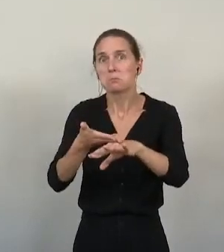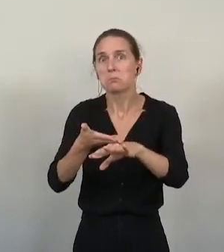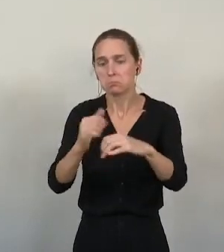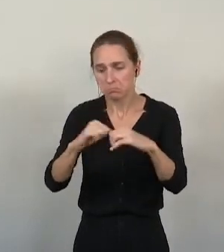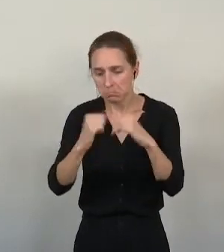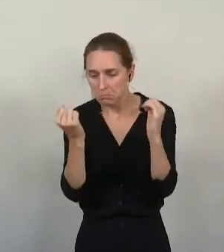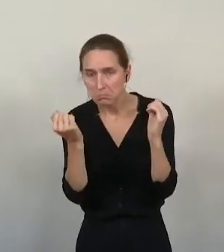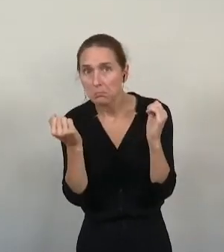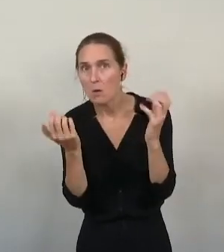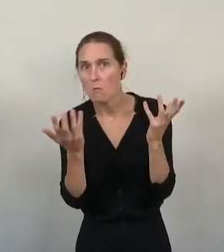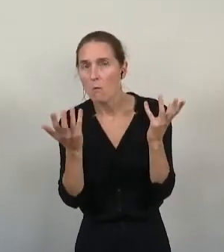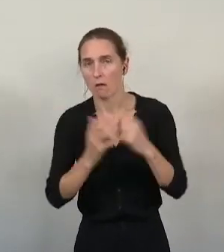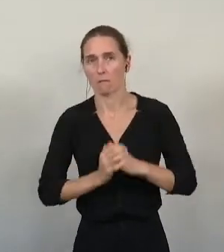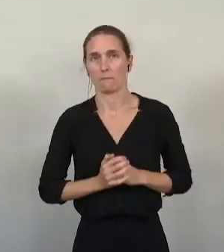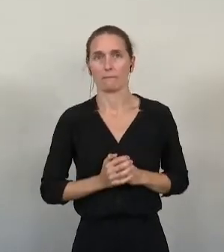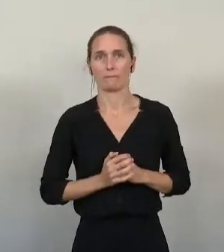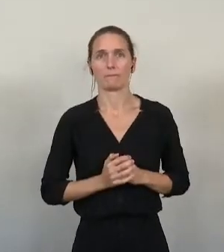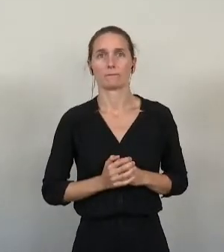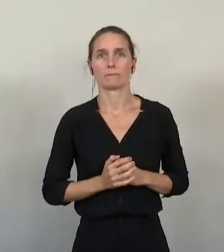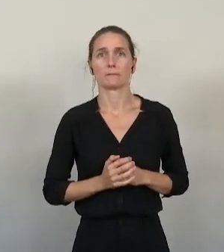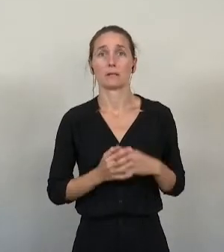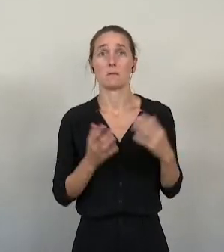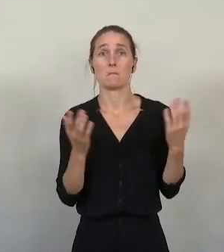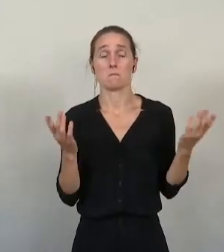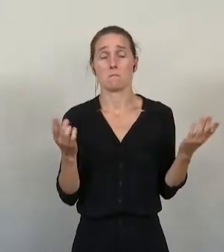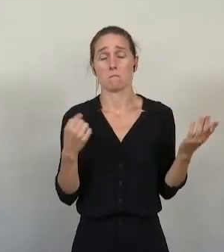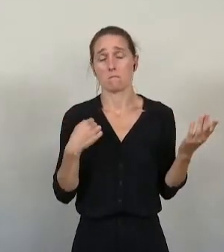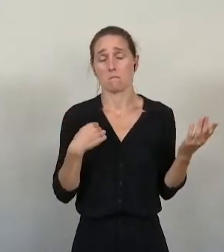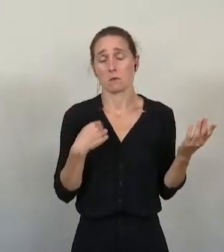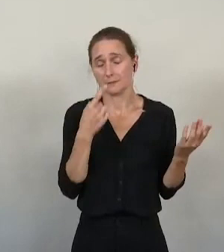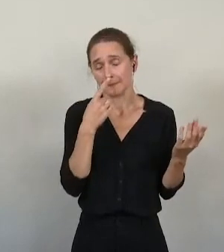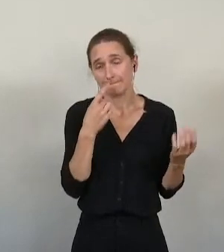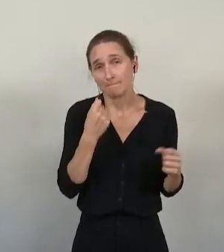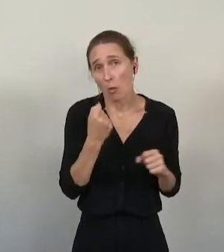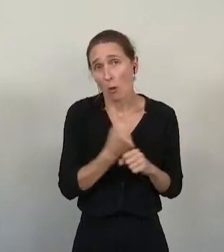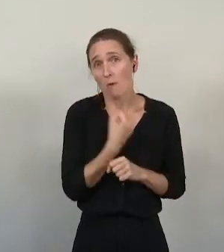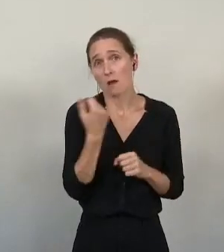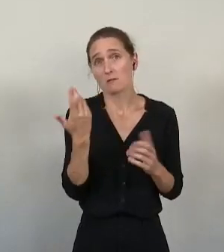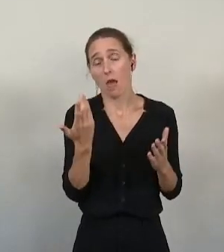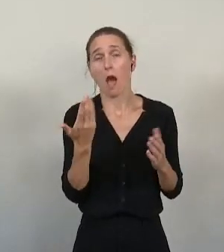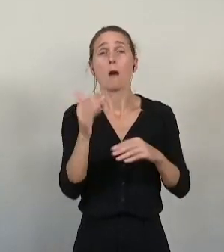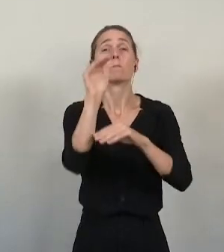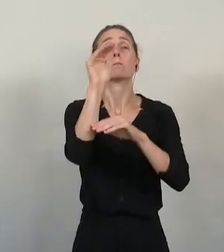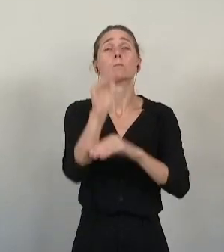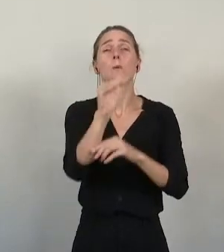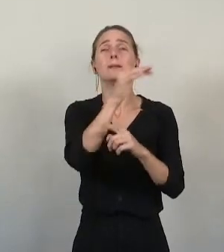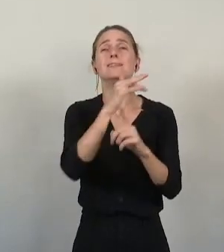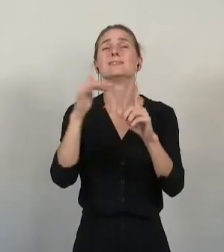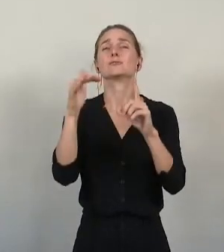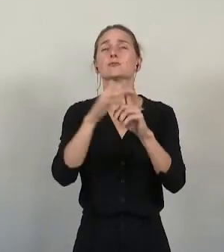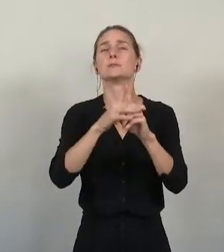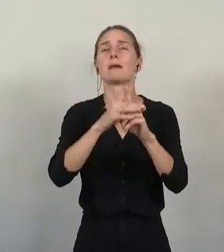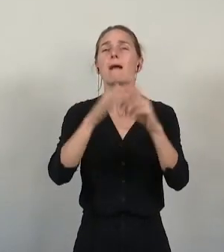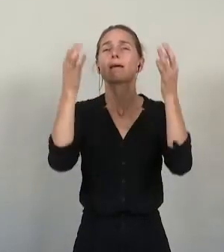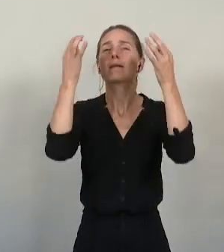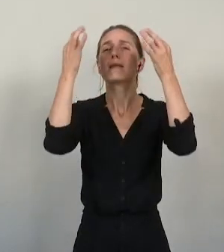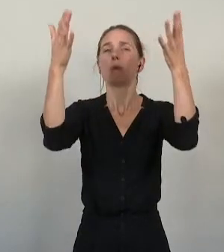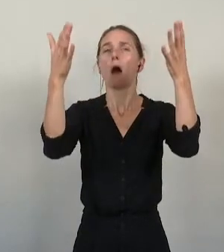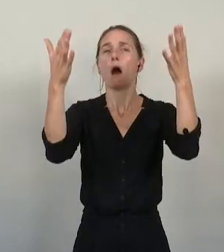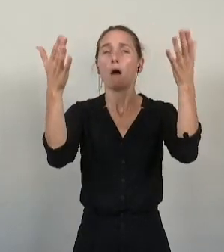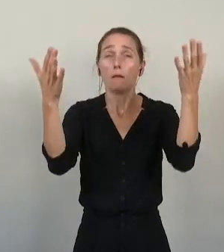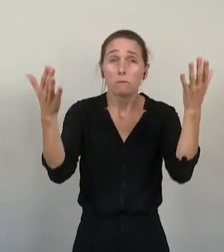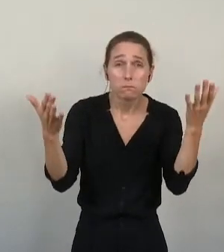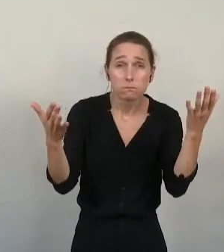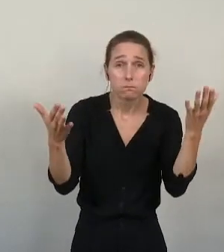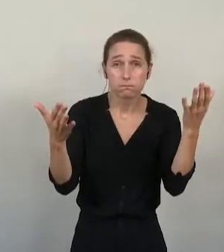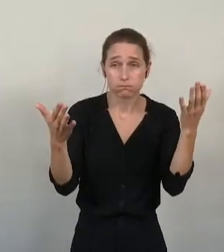Quoi qu'il en soit, on ne peut que déplorer le manque de solidité de votre bouclier social et climatique. 100 000 euros par